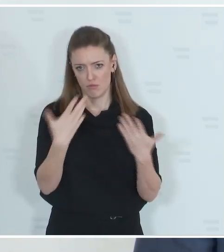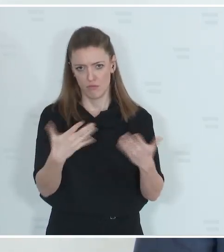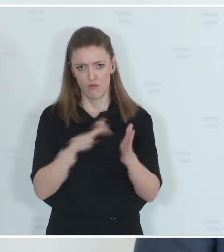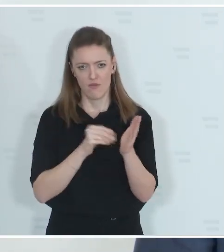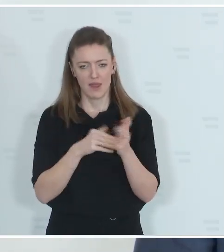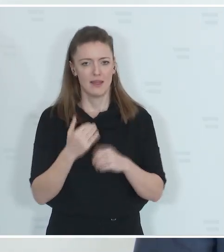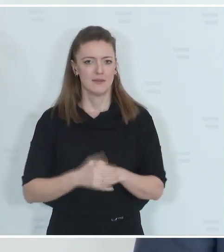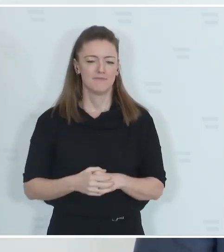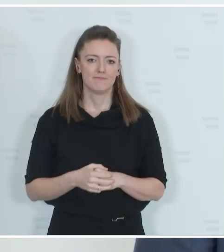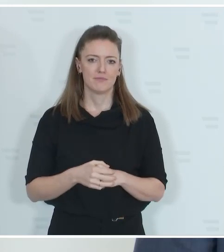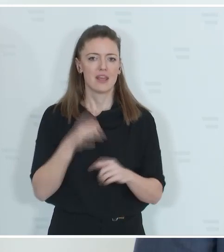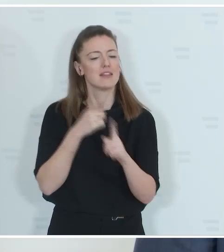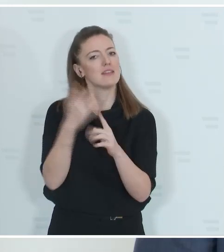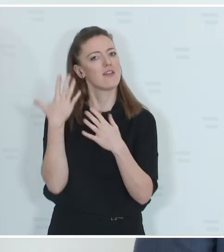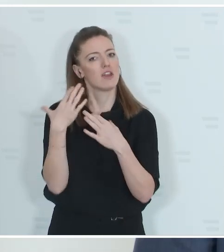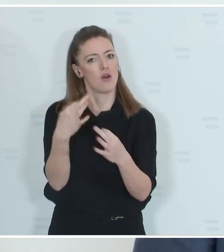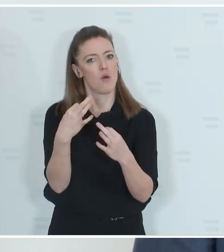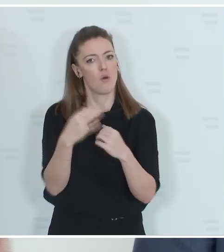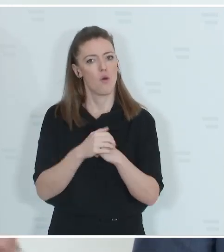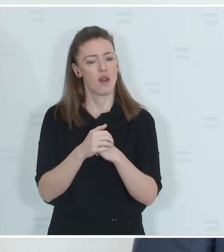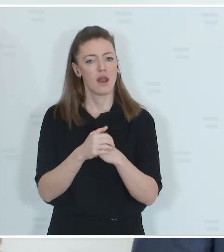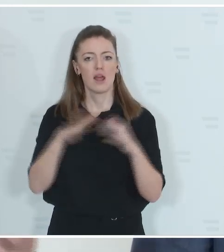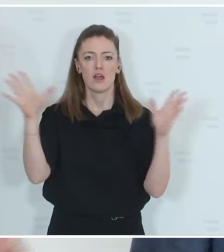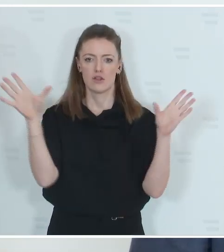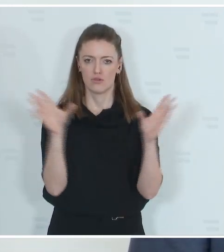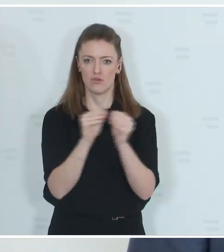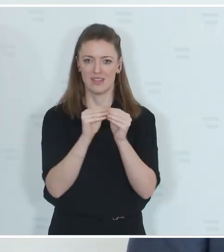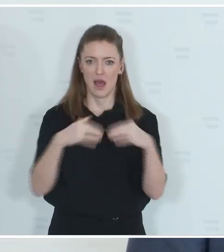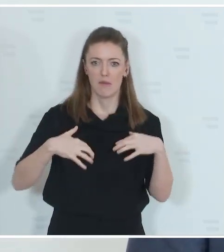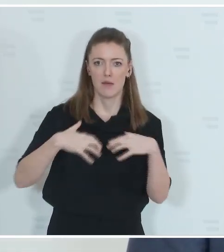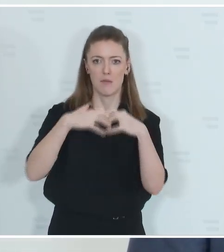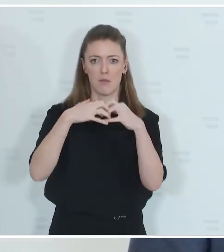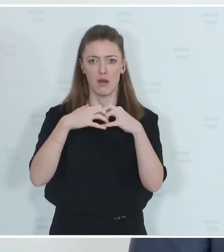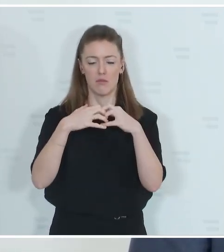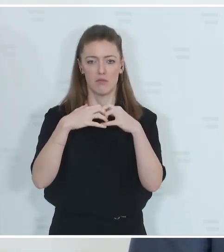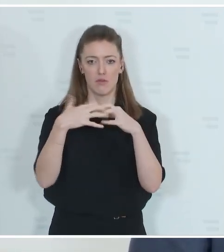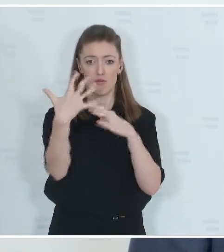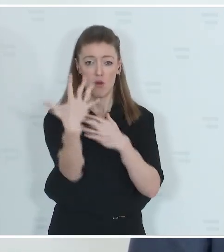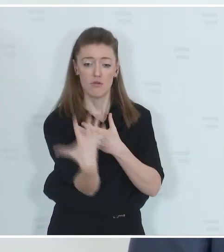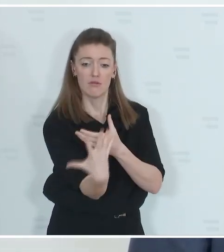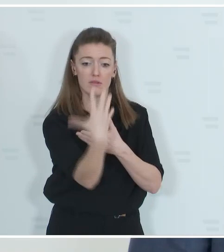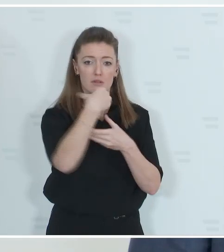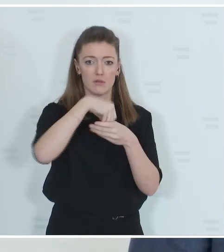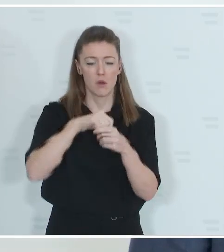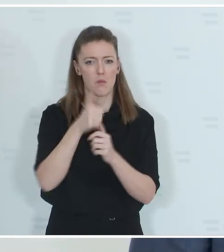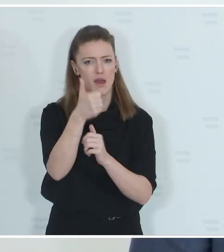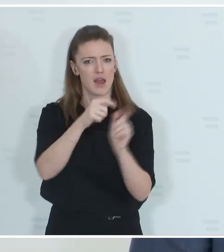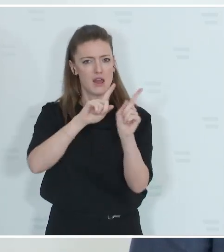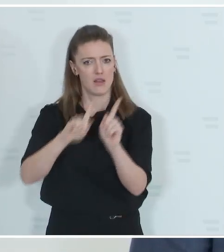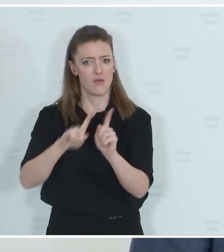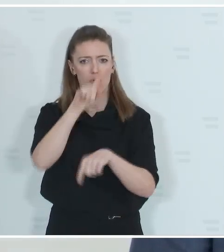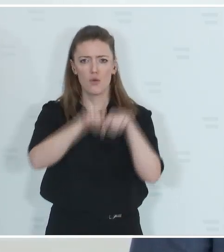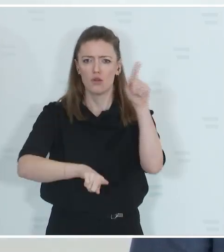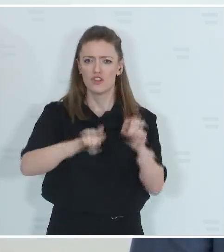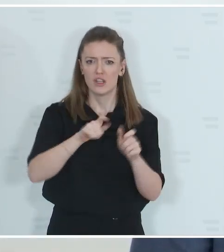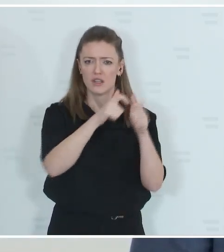Das Ziel, ich wiederhole es, mit dieser Zusammenlegung, Zusammenführung dieser unterschiedlichen Einheiten